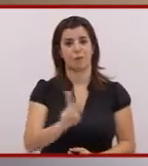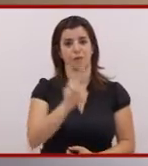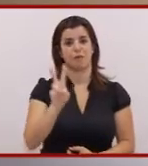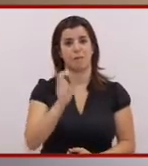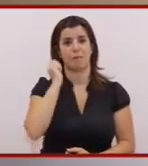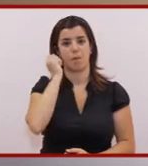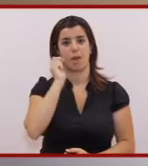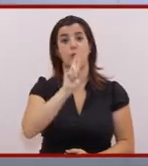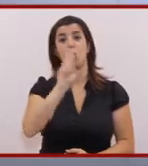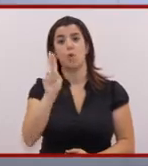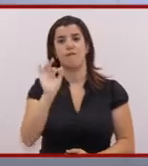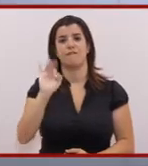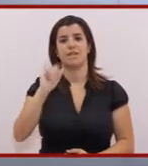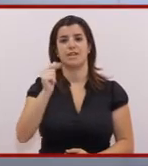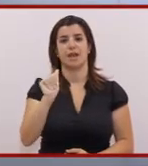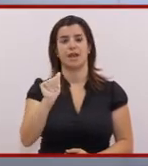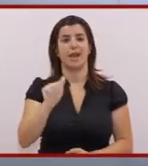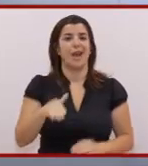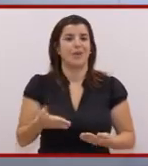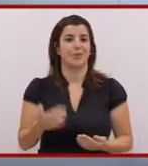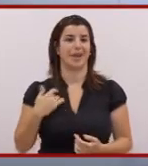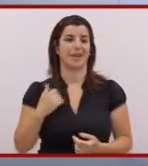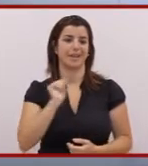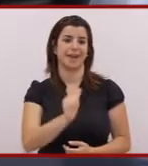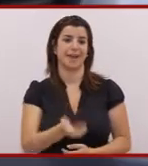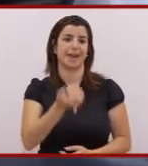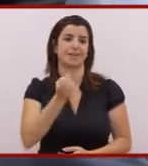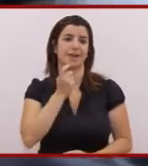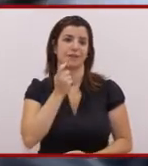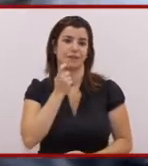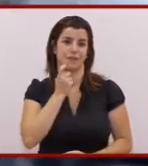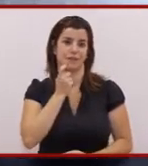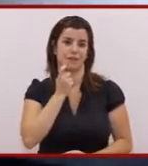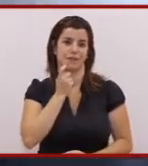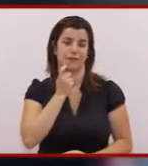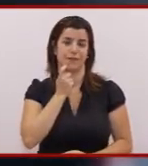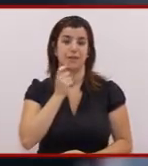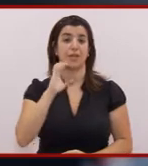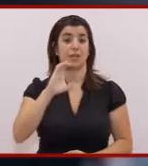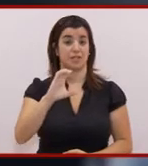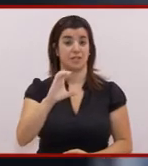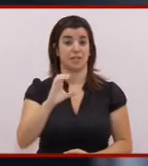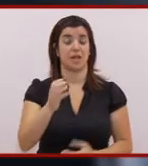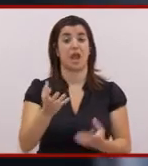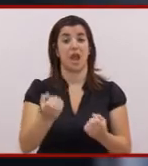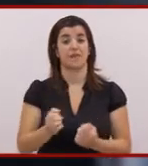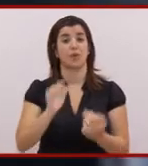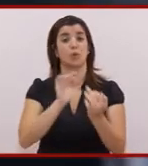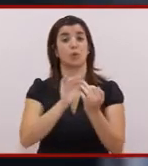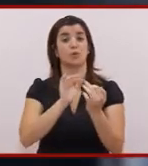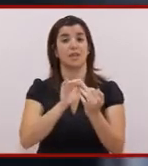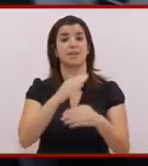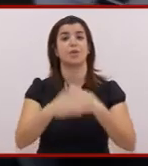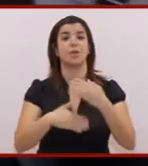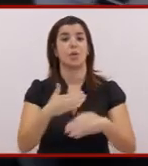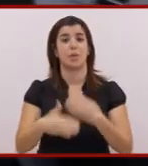iz-zom kuntat kontinu ma l-familja wil-ħbib taħha permets tal-mobaj l-internet. Kristin għanda Liberty Data Plan utuġa l-smartfone plans tal